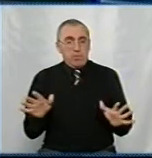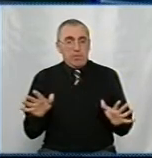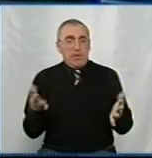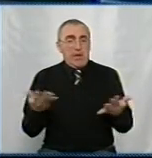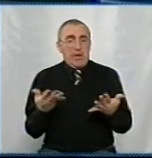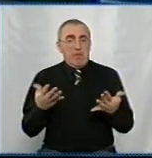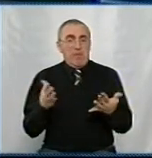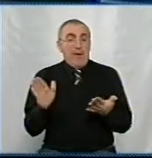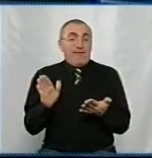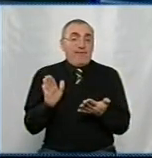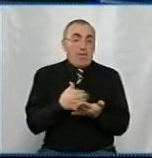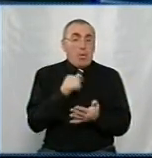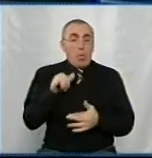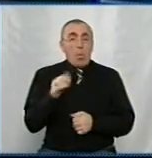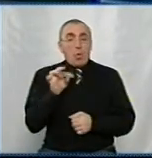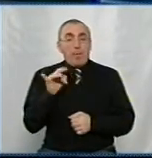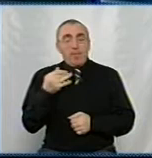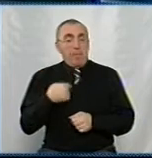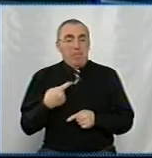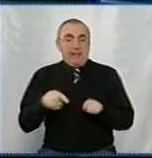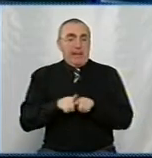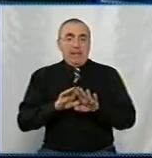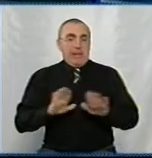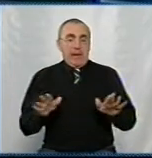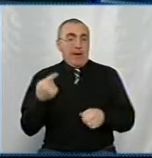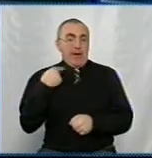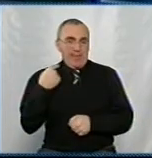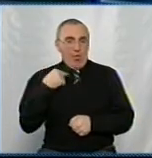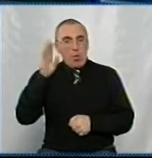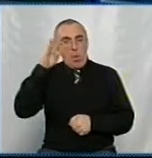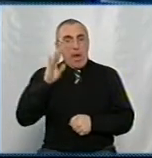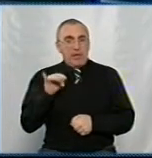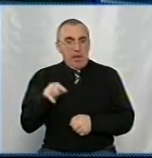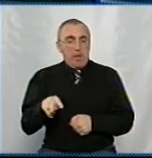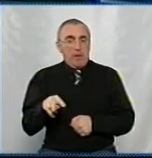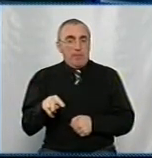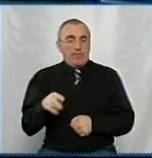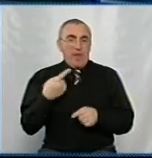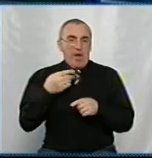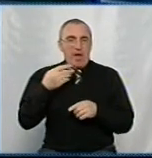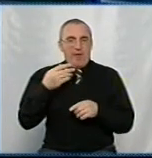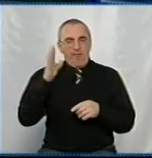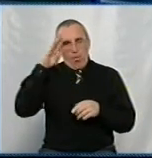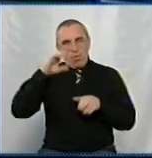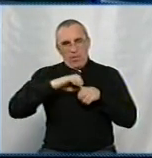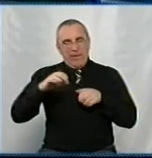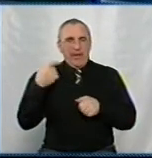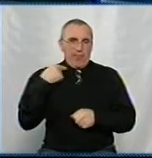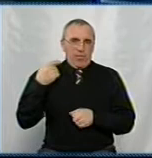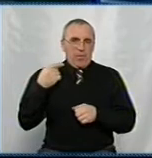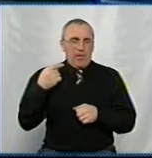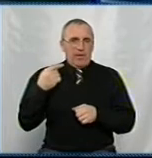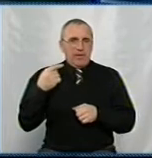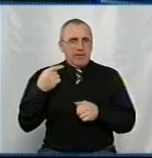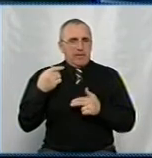винятковими у Кропивницькому, ми не такі, тобто Кіровоградський водоканал чи водогін Дніпро-Кіровоград. В інших